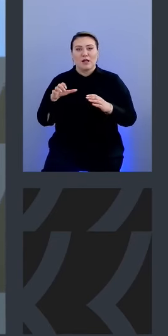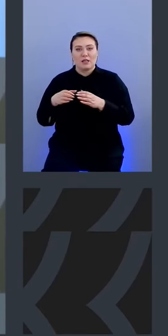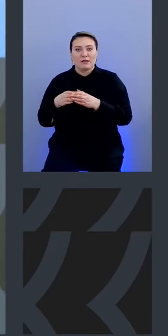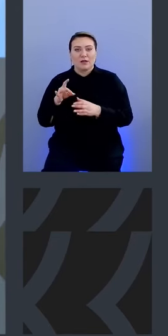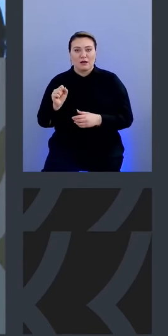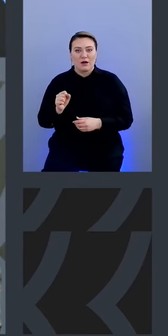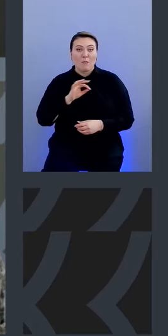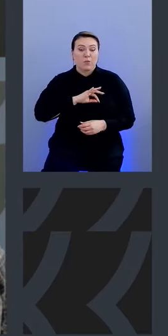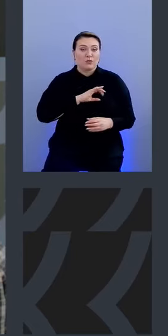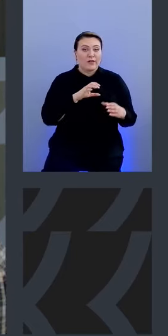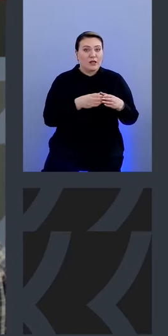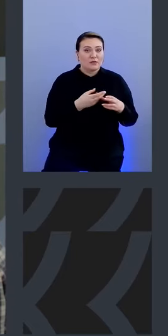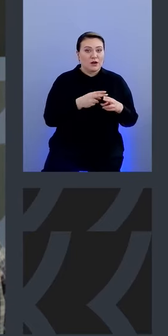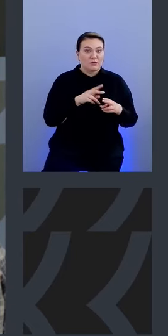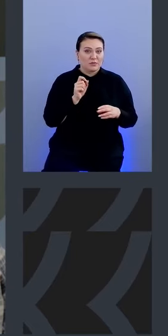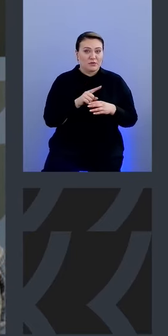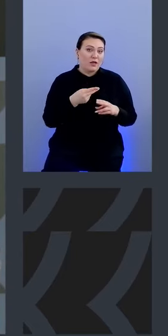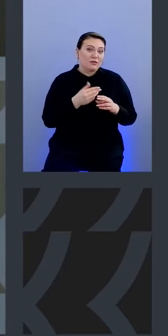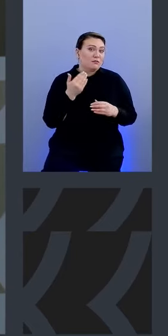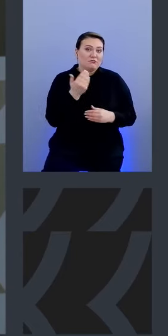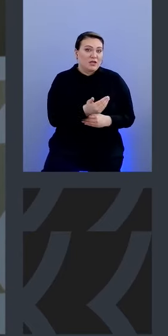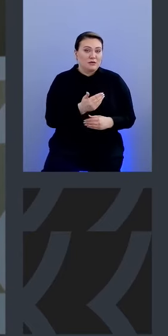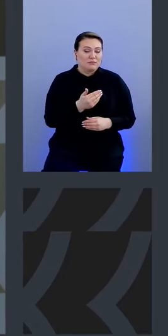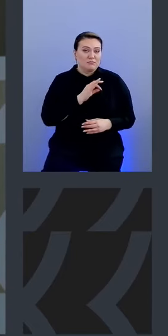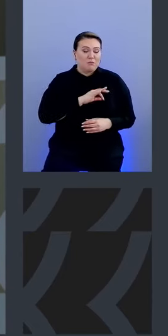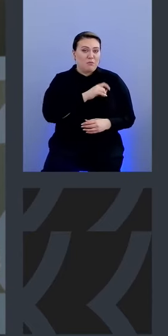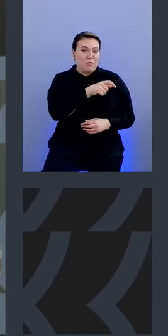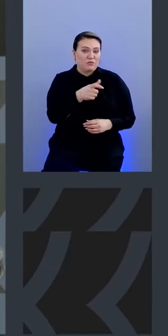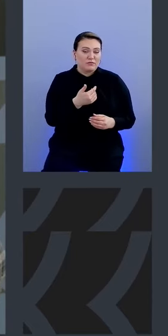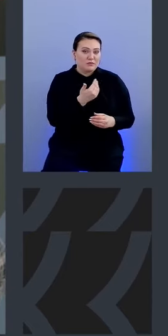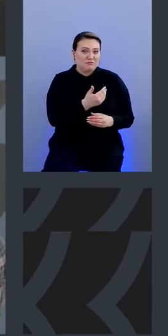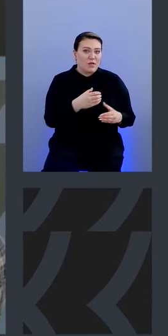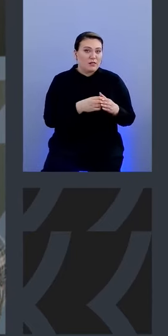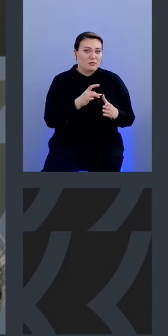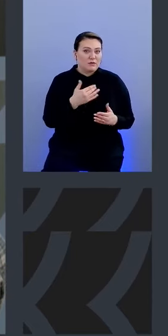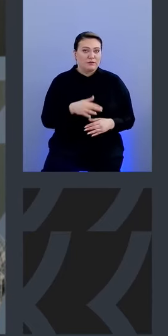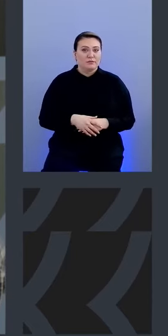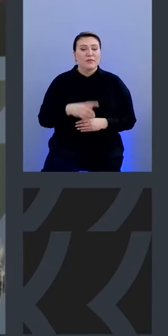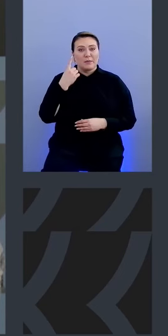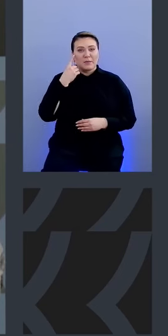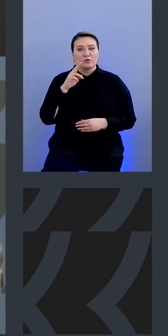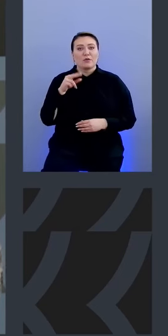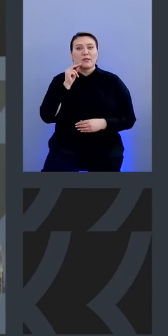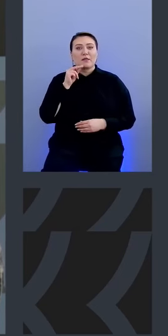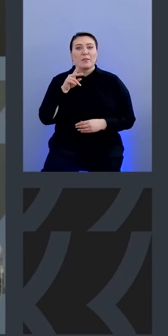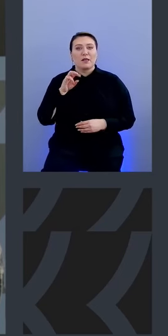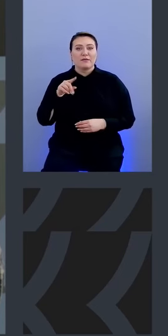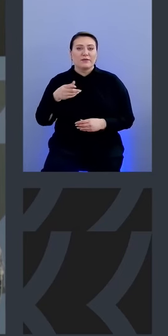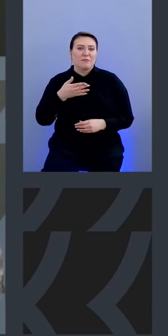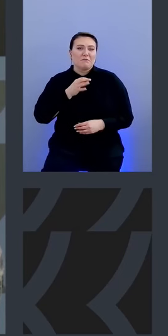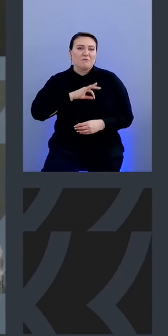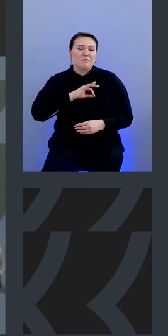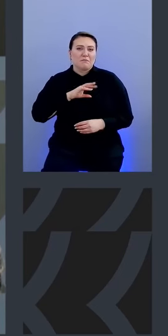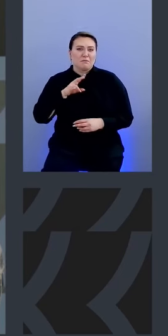но пользовательских кластера которые заказывают это их кластера и мы но у меня как раз я понимаю что в дата плейн пользовательский вылезть не будете там условно